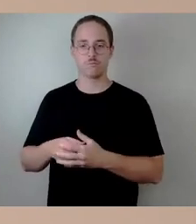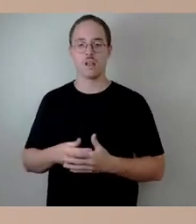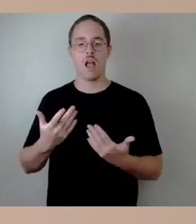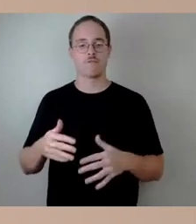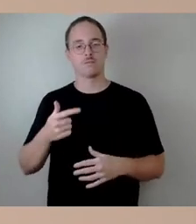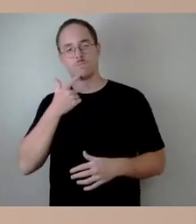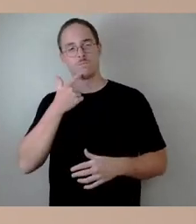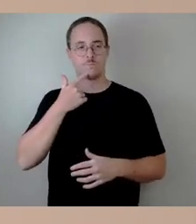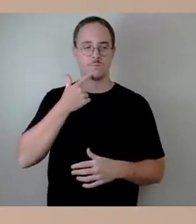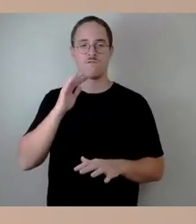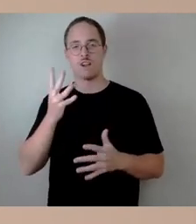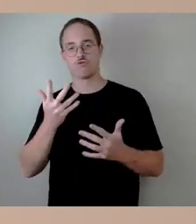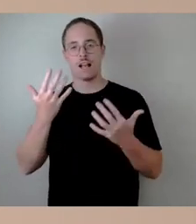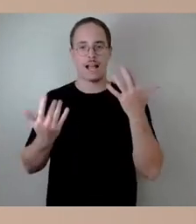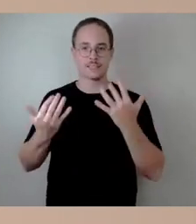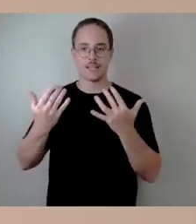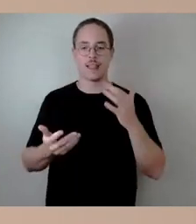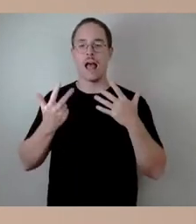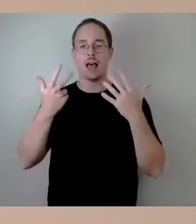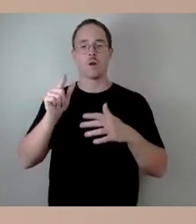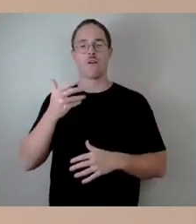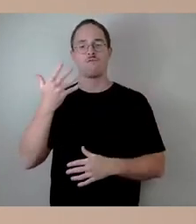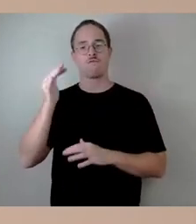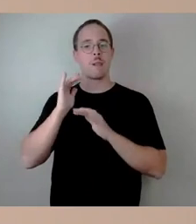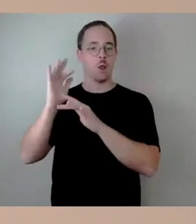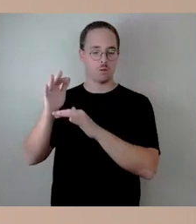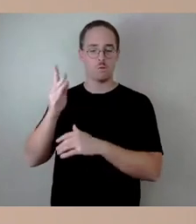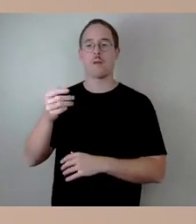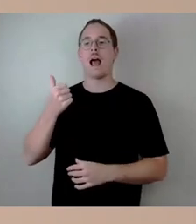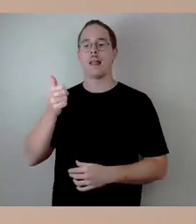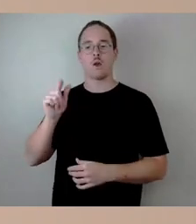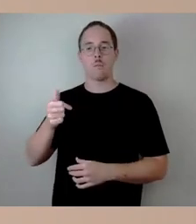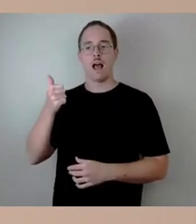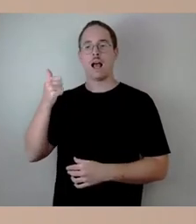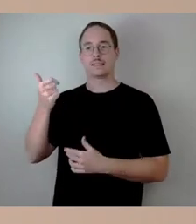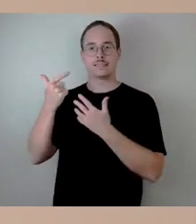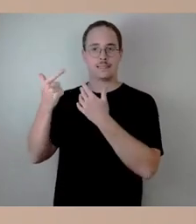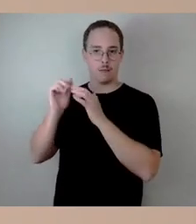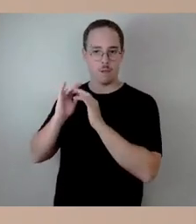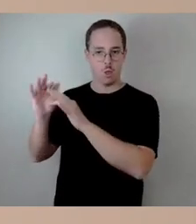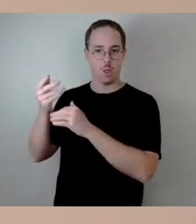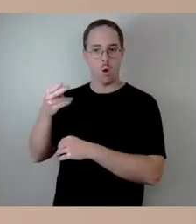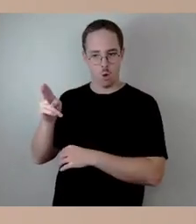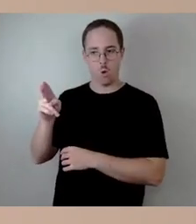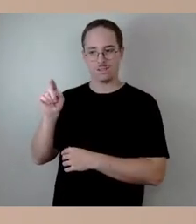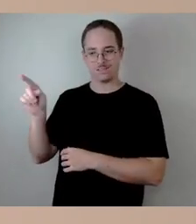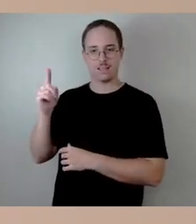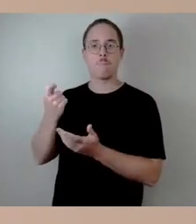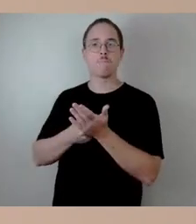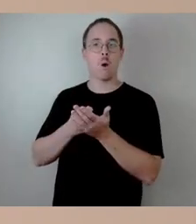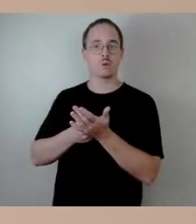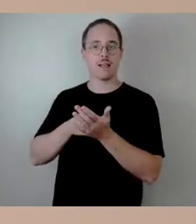auch 1,17 Millionen Euro Mautmittel, die wir eben über einen Verteilerschlüssel als Kommune bekommen,